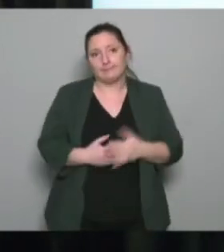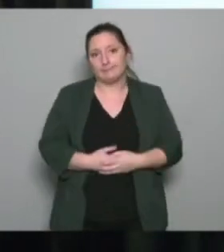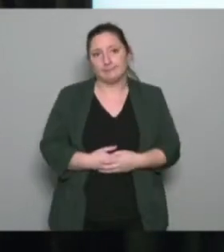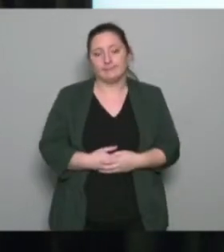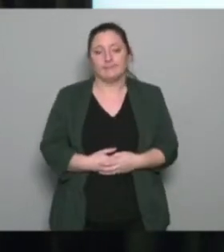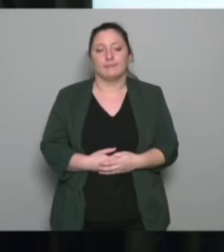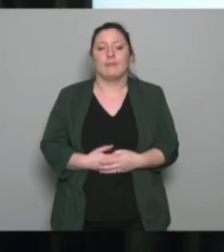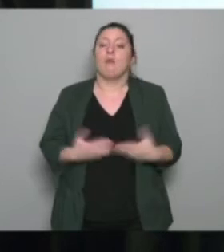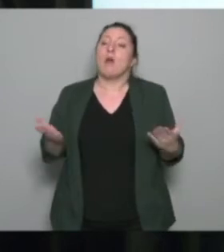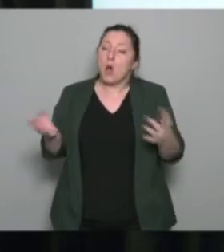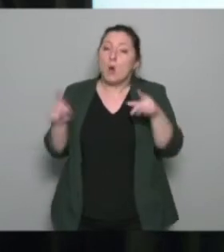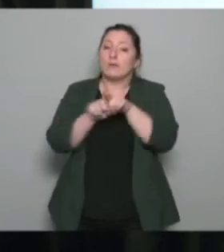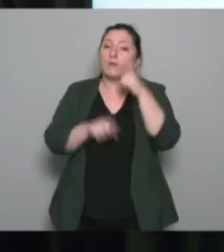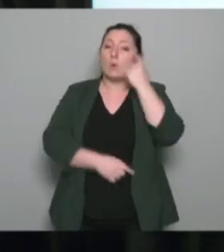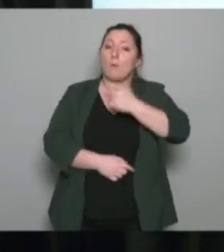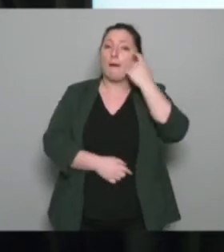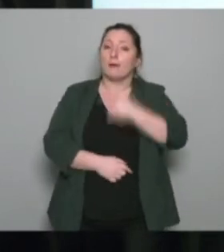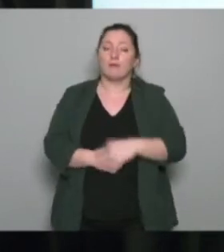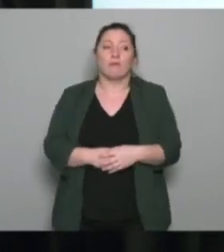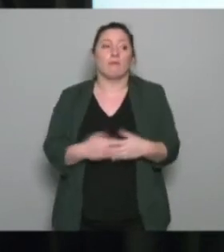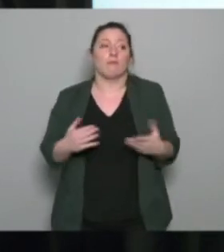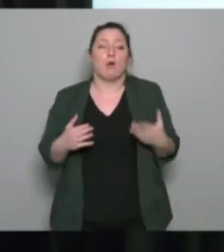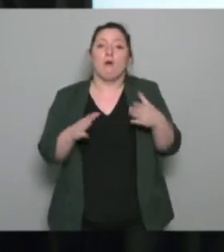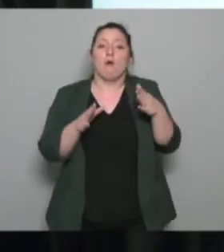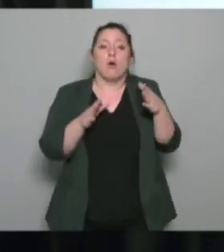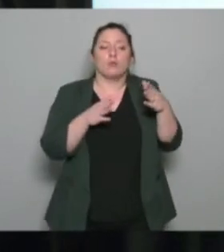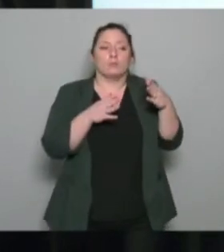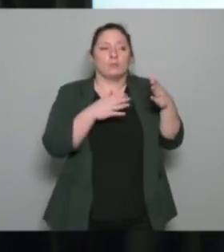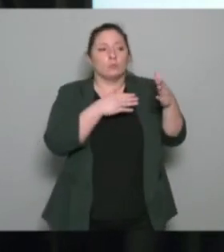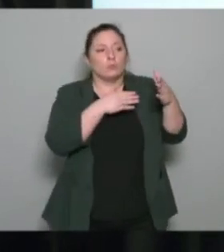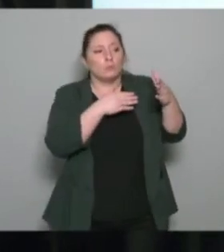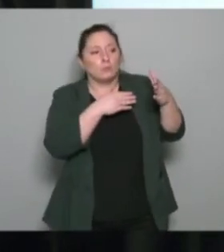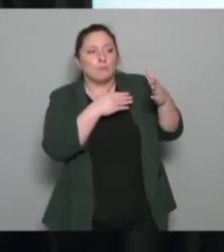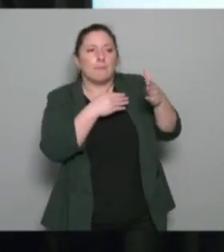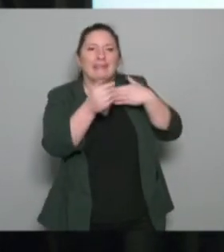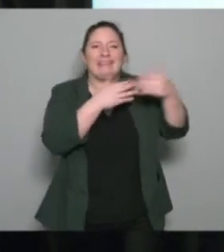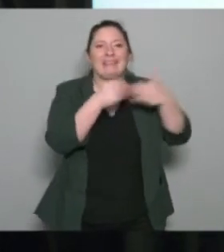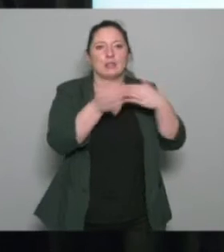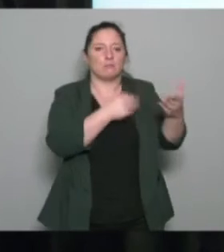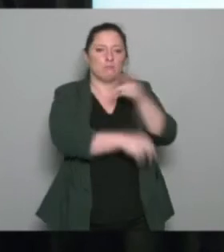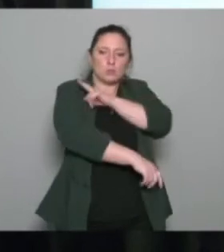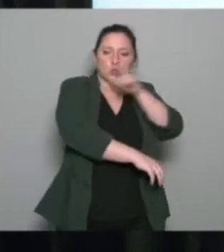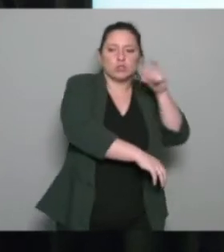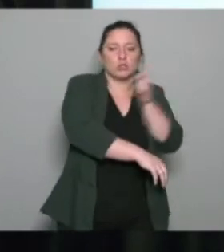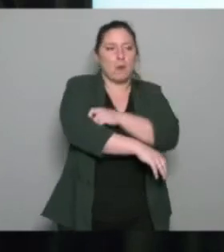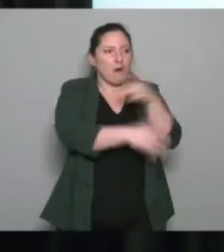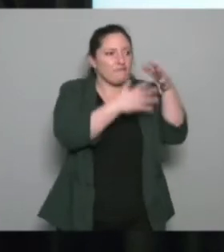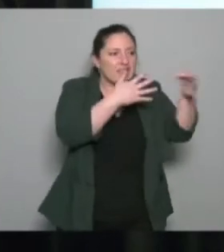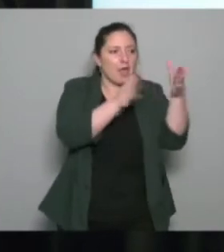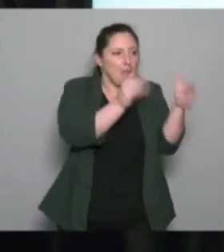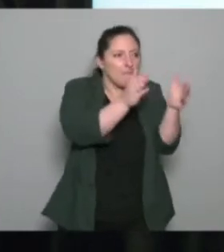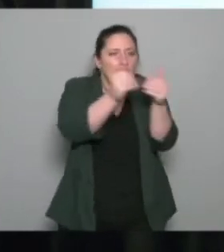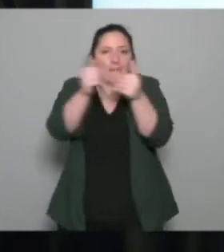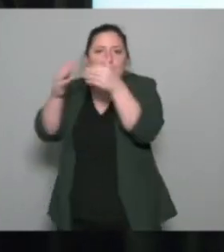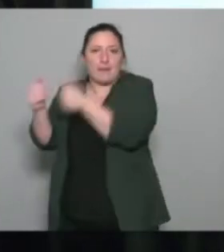que pour les disciplines sportives structurées qui ont des organismes de formation ce sont des organismes de formation tournés sur la